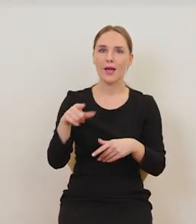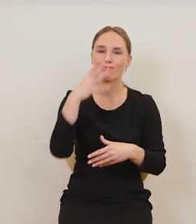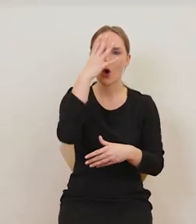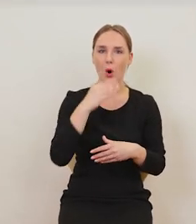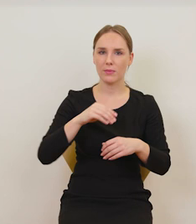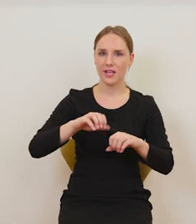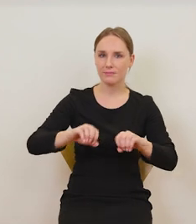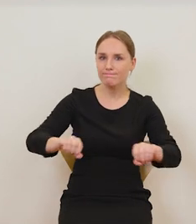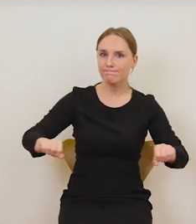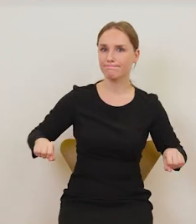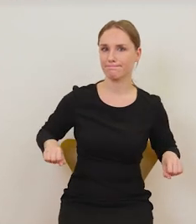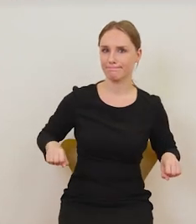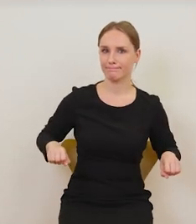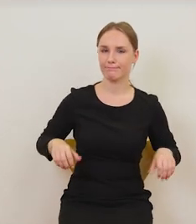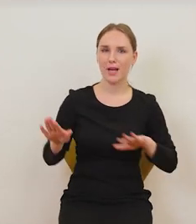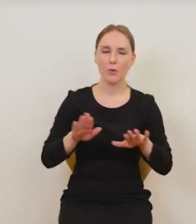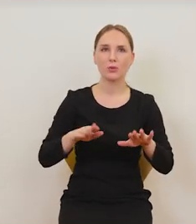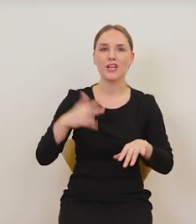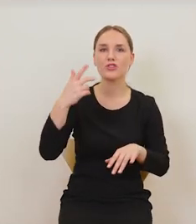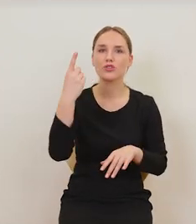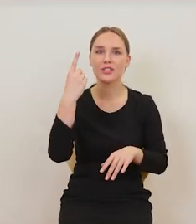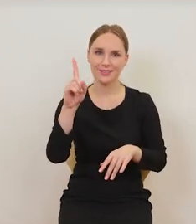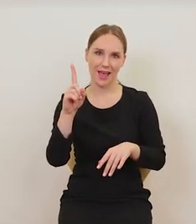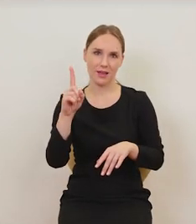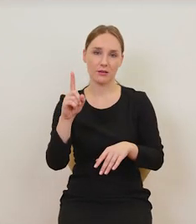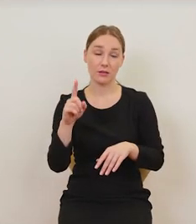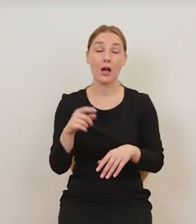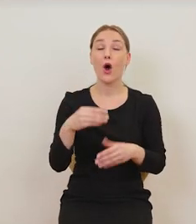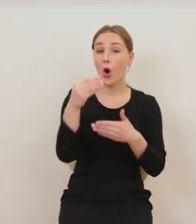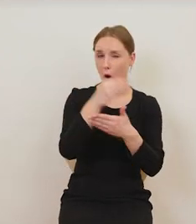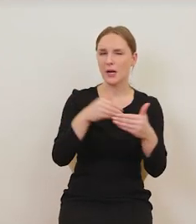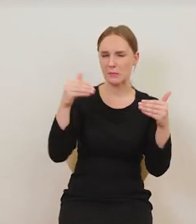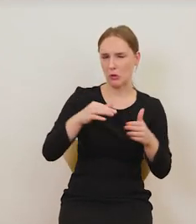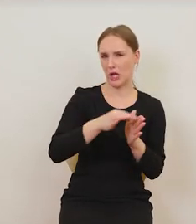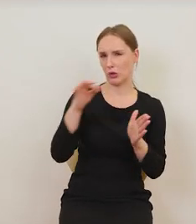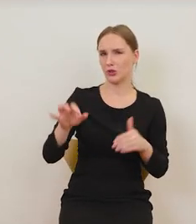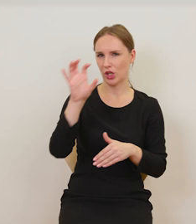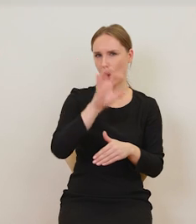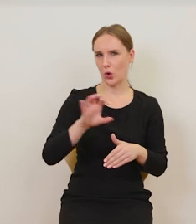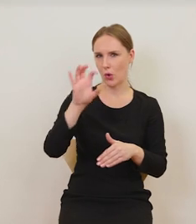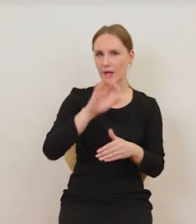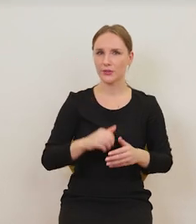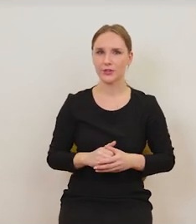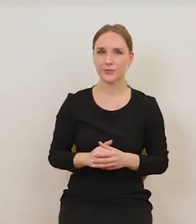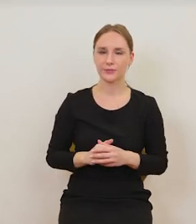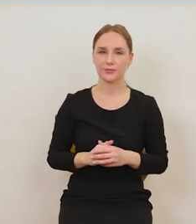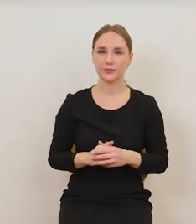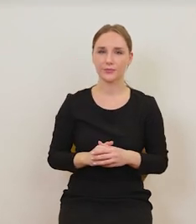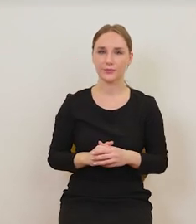trójwymiarowe, czy są, bo można te obrazy oglądać, nieomal trójwymiarowe dzieła.